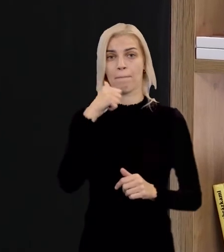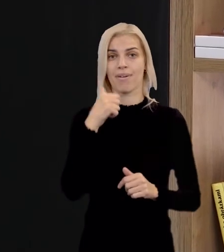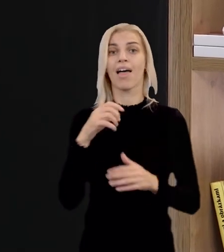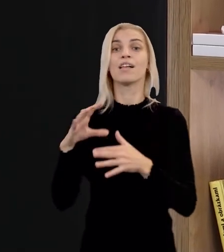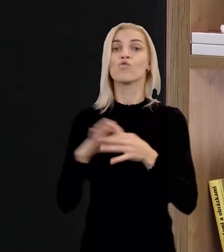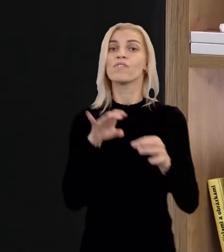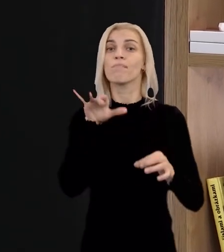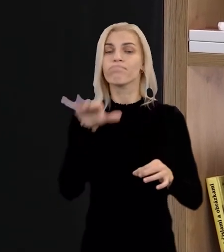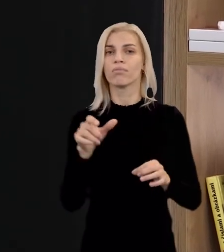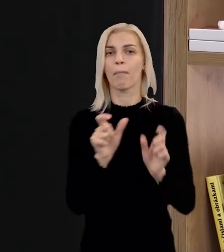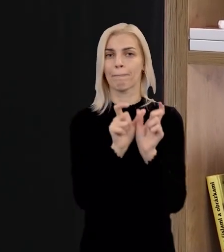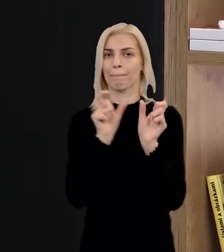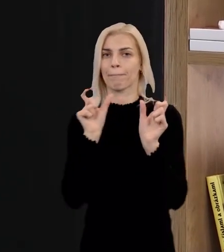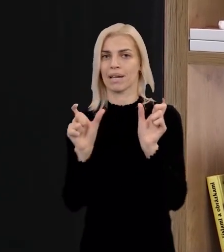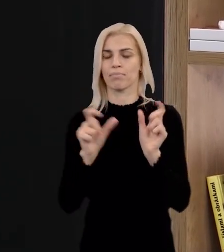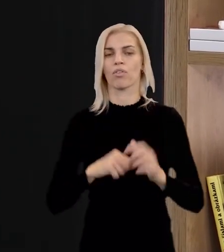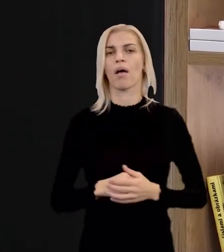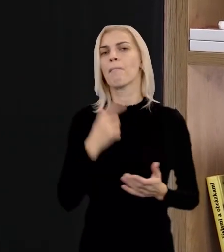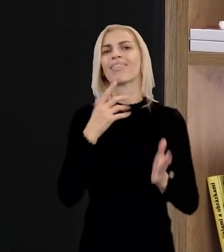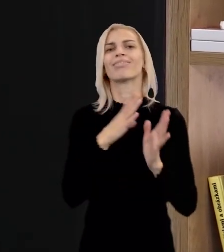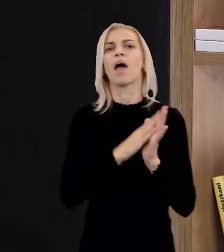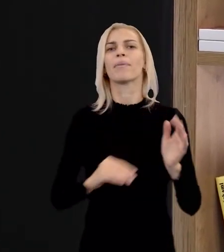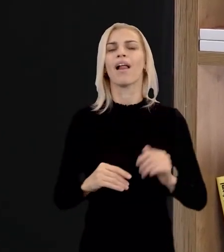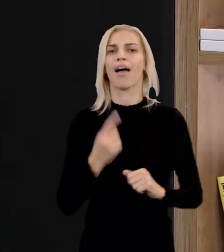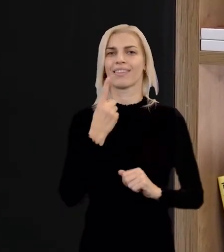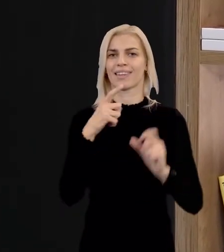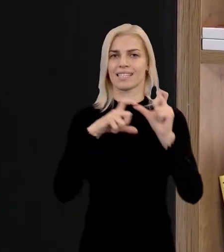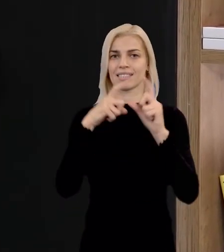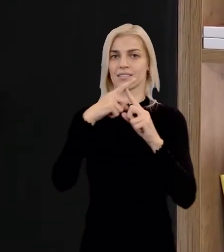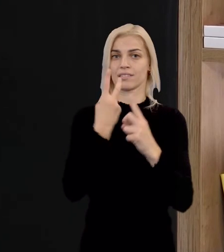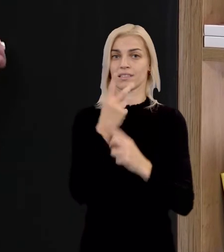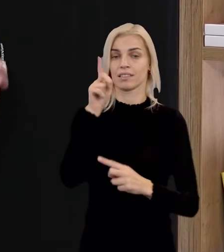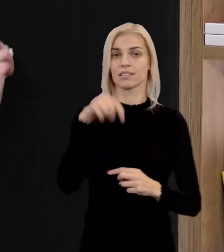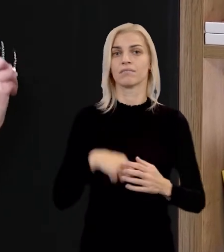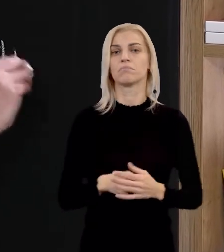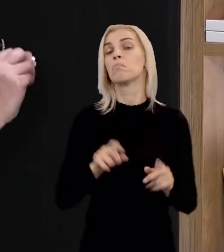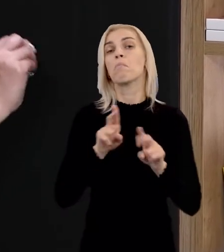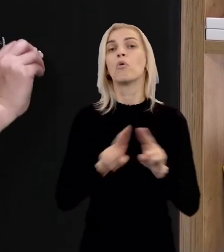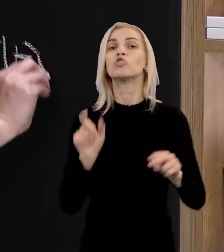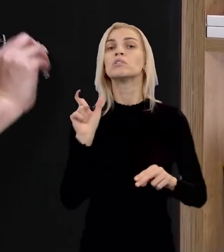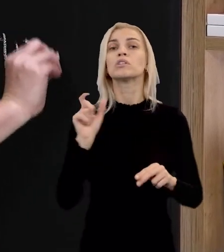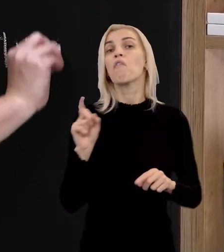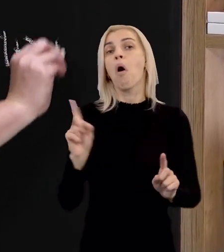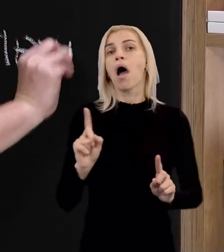tieto prípony. Pomôže vám trošku. Napríklad na istý môže byť slovo